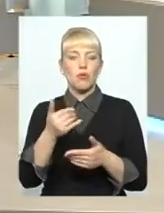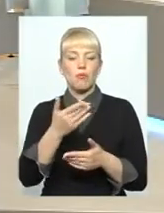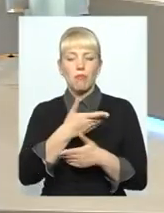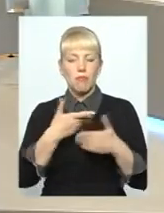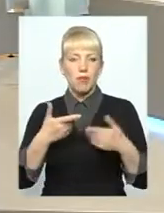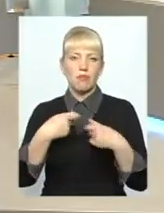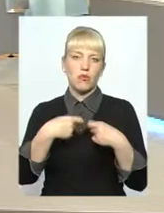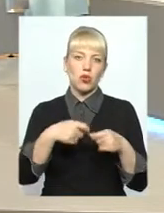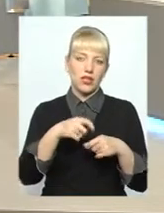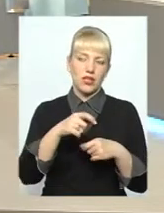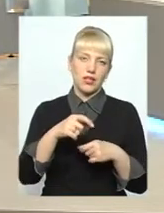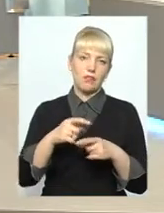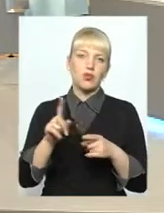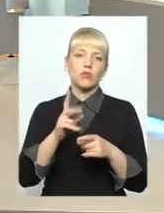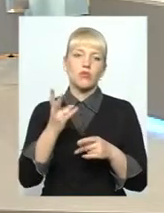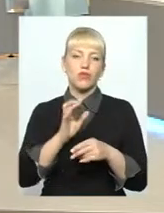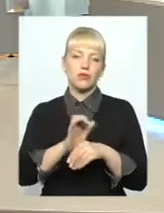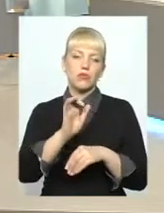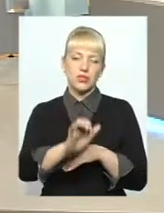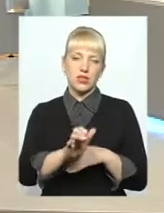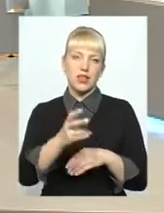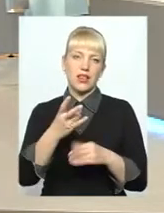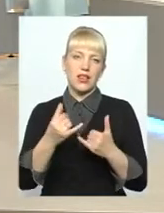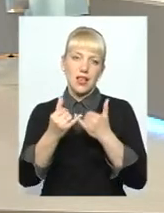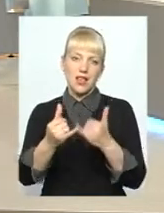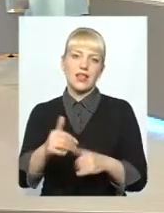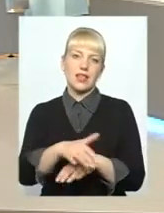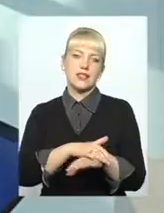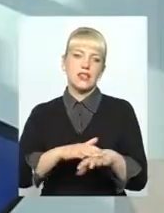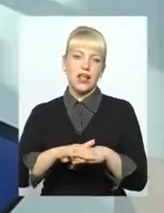«Хмельницьказбут», зобов'язані постачати населення. Крім того,